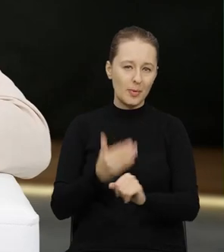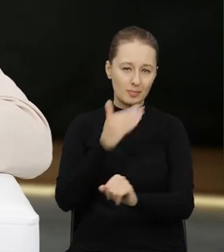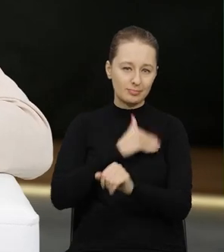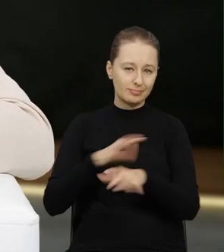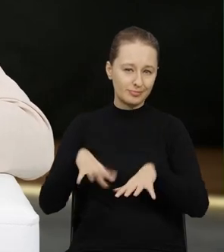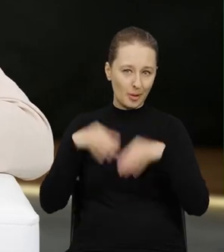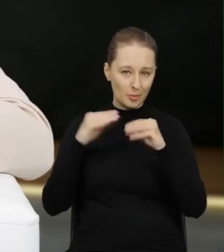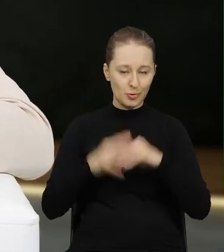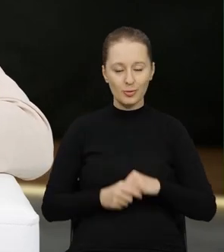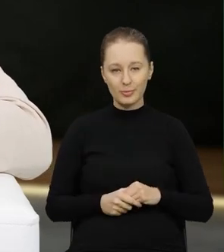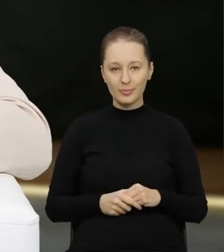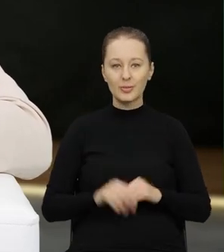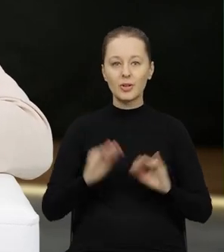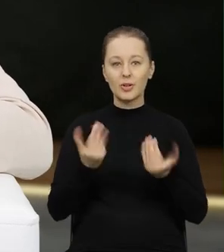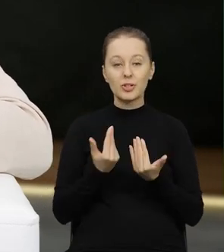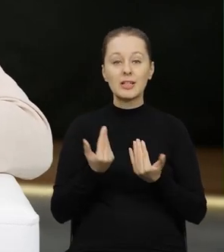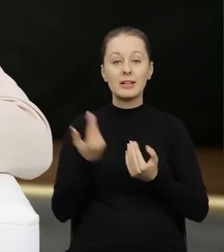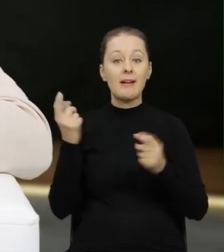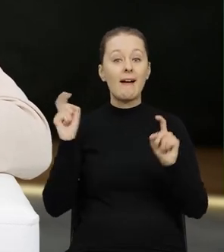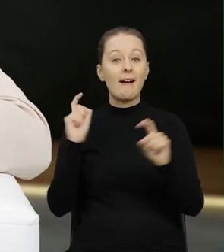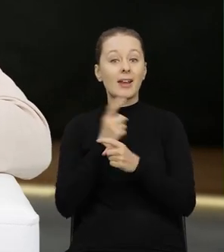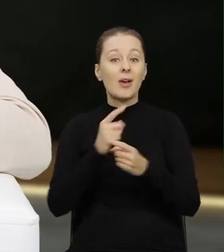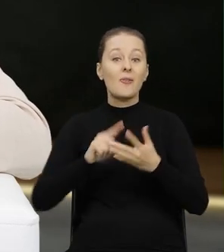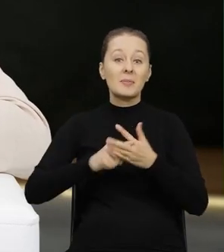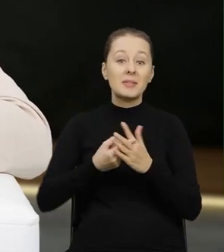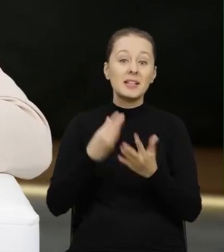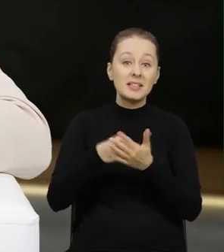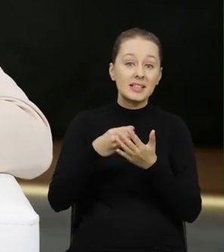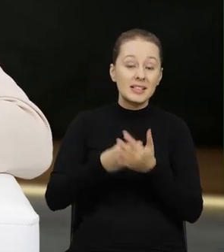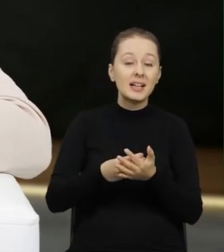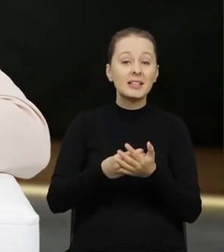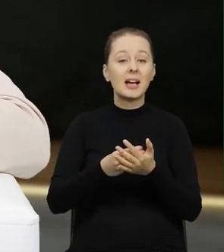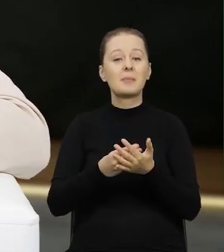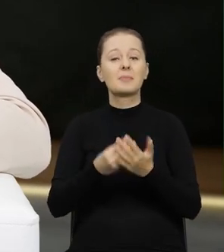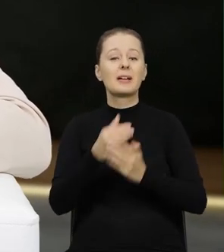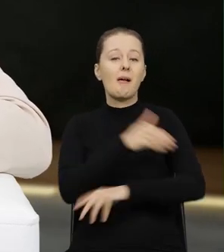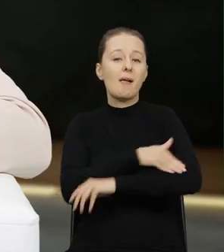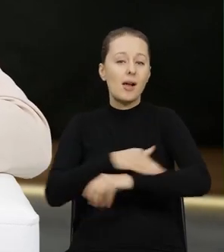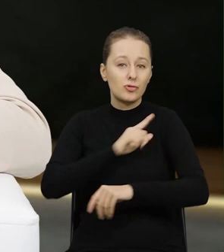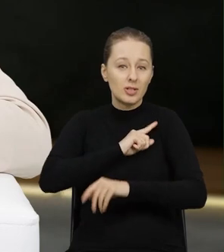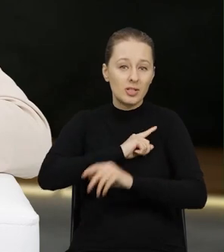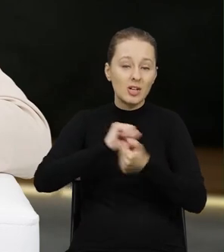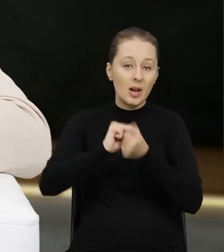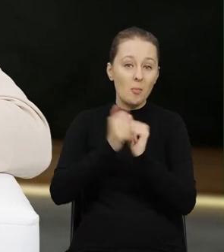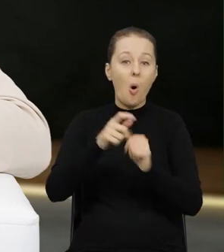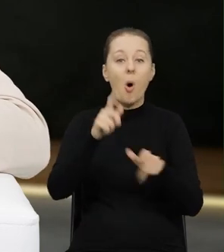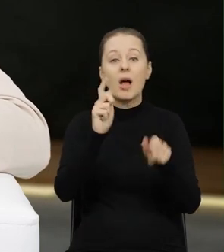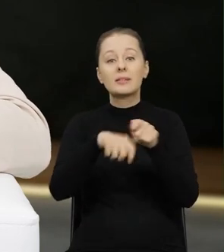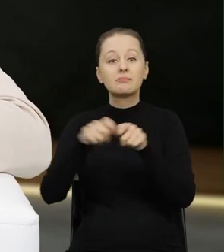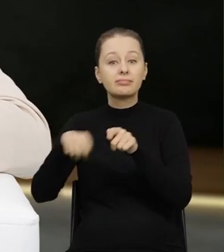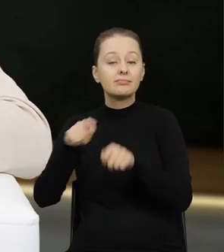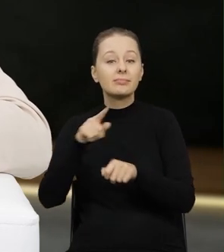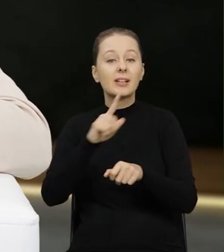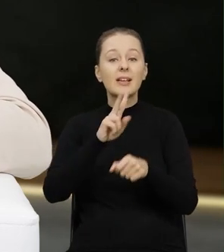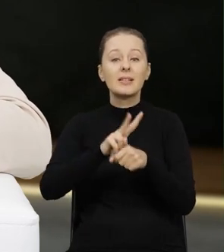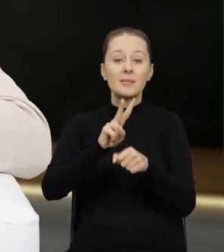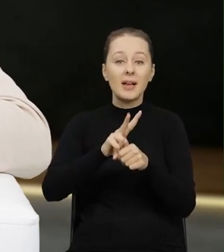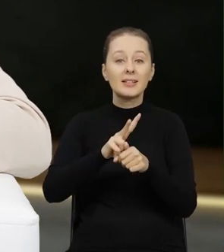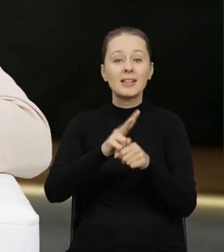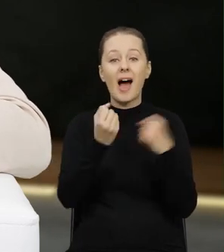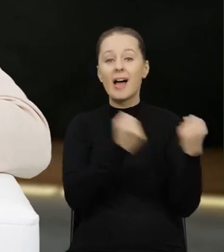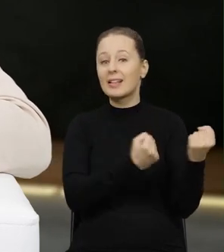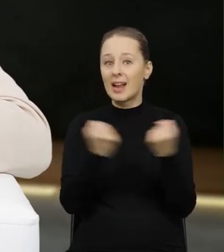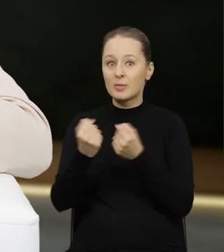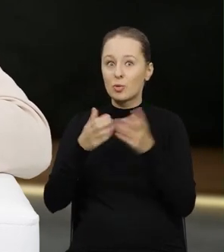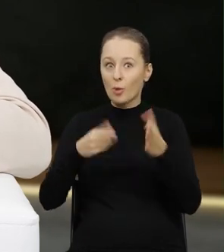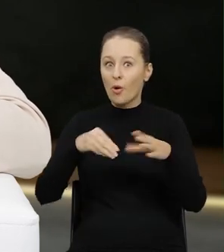wspominałam na początku, czyli Krajowa Administracja Skarbowa, Straż Organiczna, czy Inspekcja Transportu Drogowego, które to organy mają w